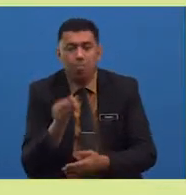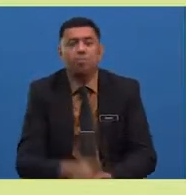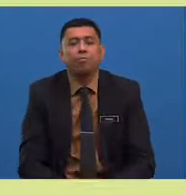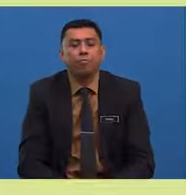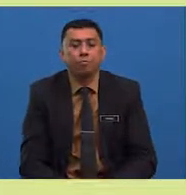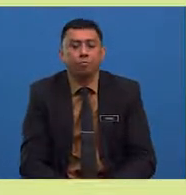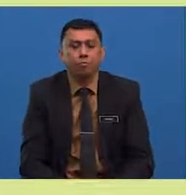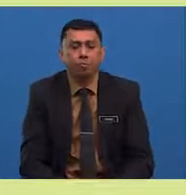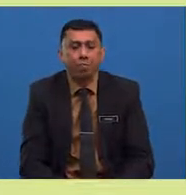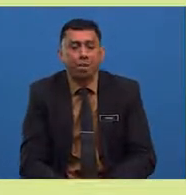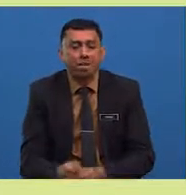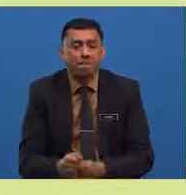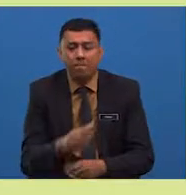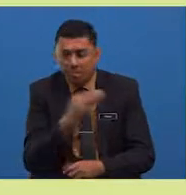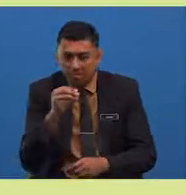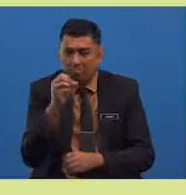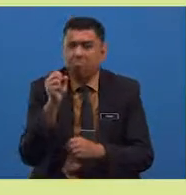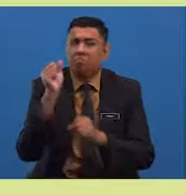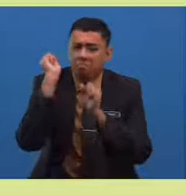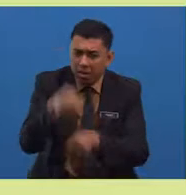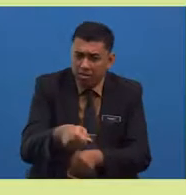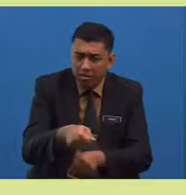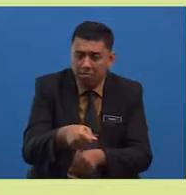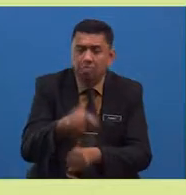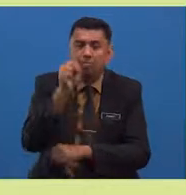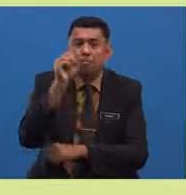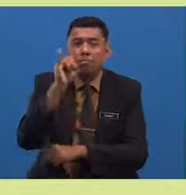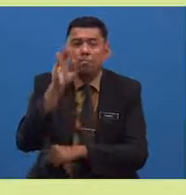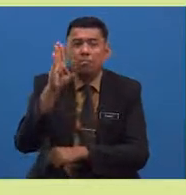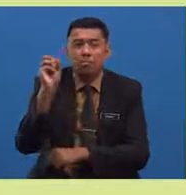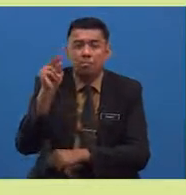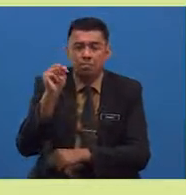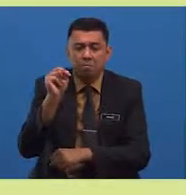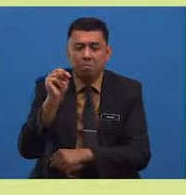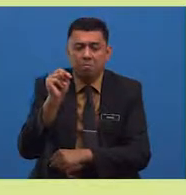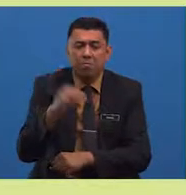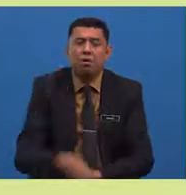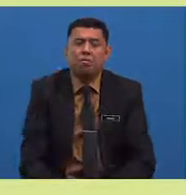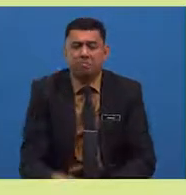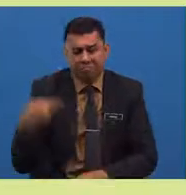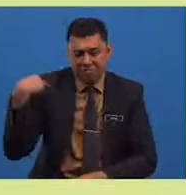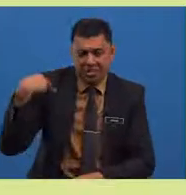si bongsu sehingga menyebabkan tumitnya luka.